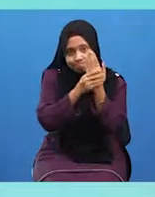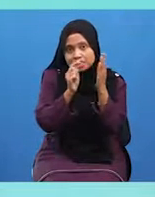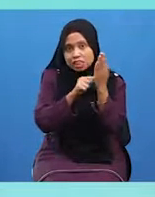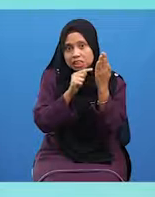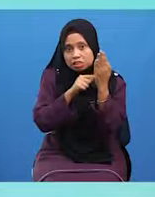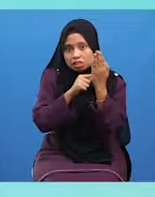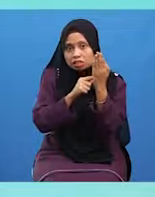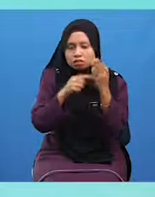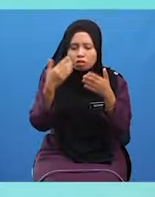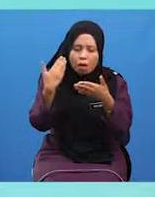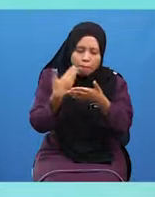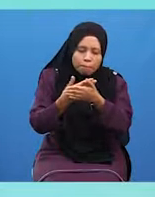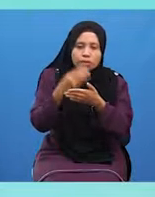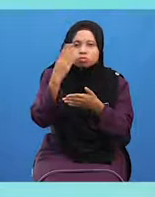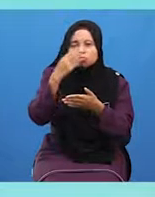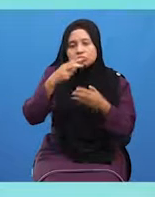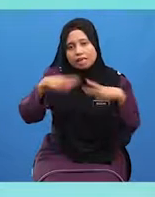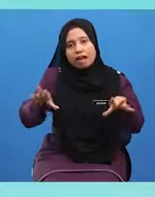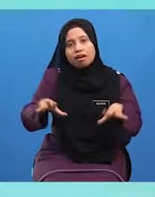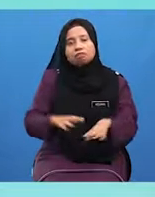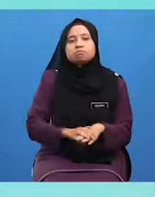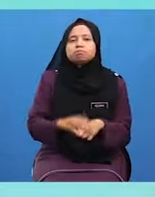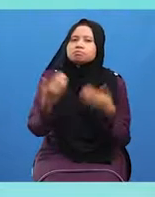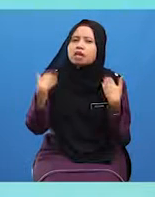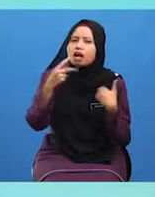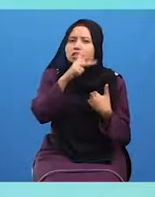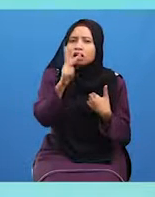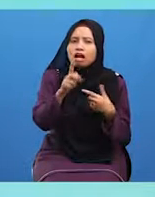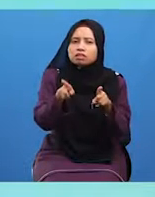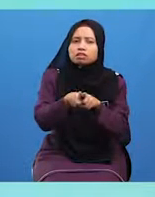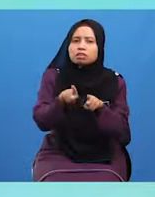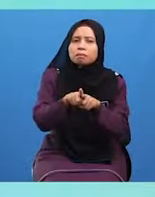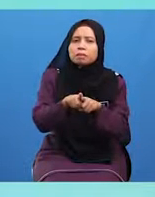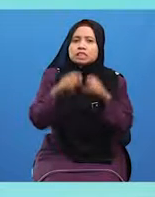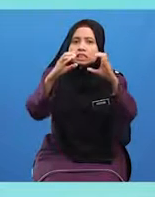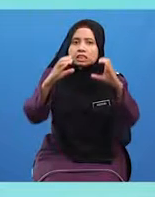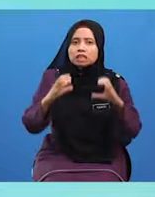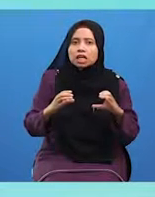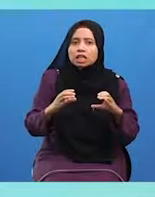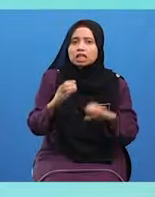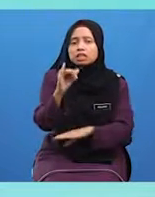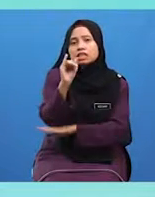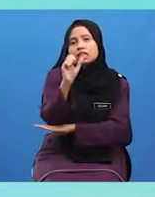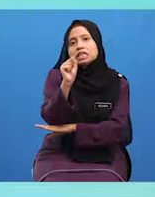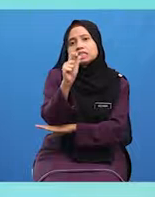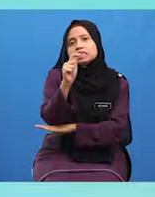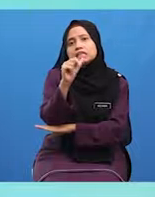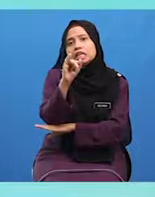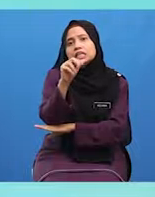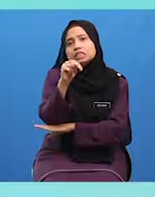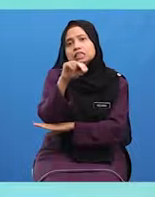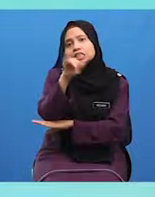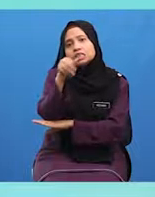hilang baunya Adakah sama cara beristinjak Dengan alat